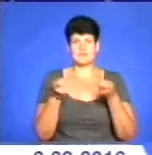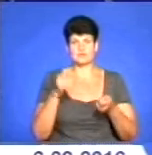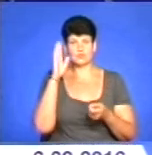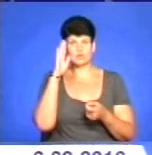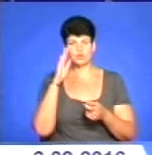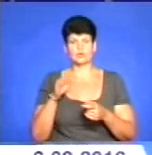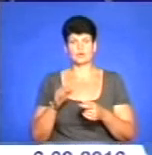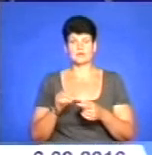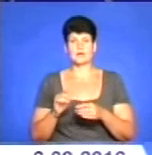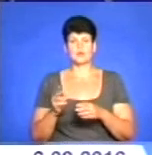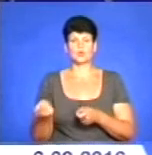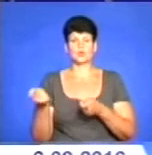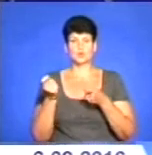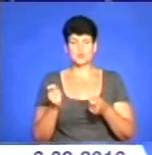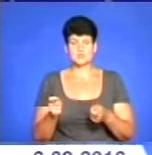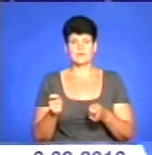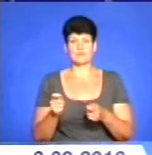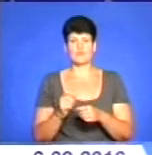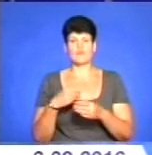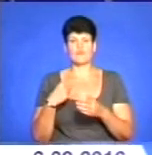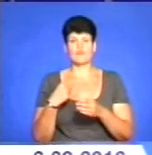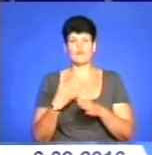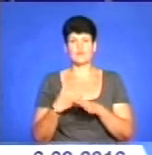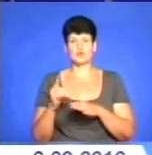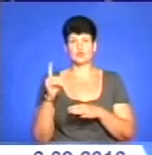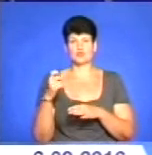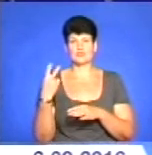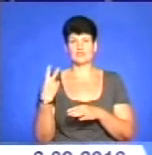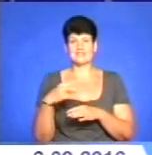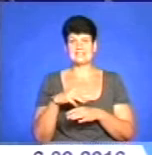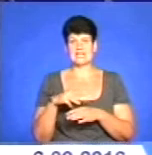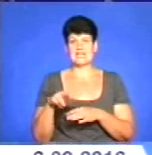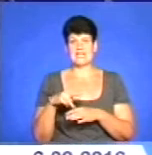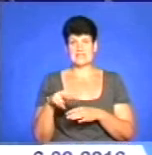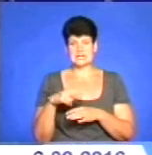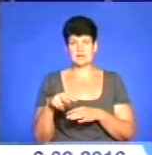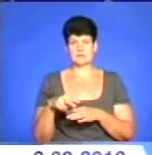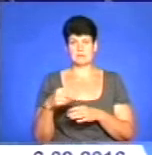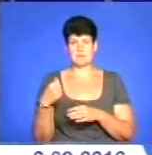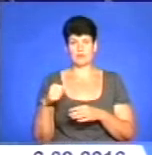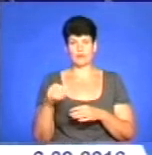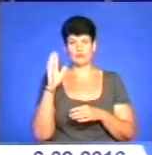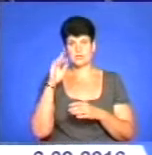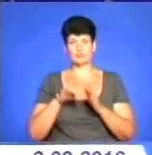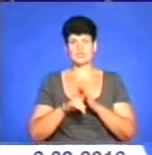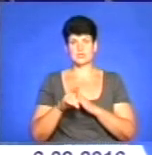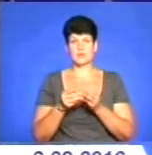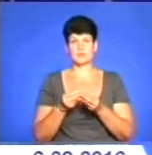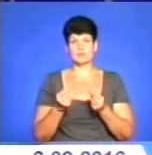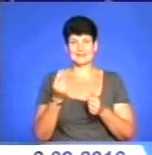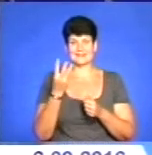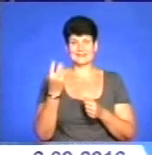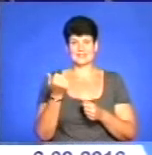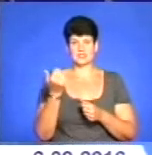доставку якої із районного матеріального резерву виділено 120 літрів пального. Вода почала зникати три тижні тому,